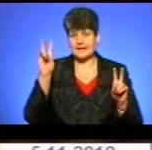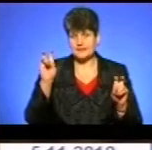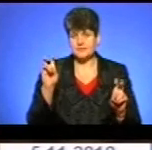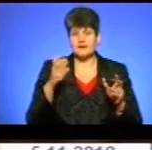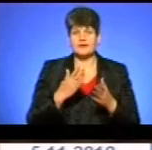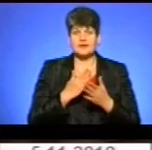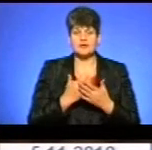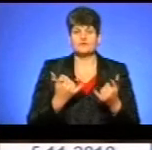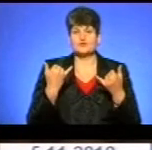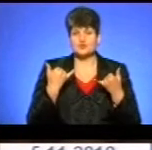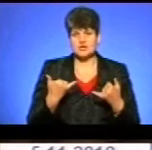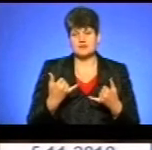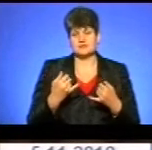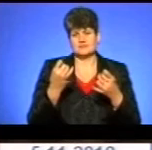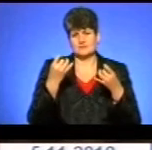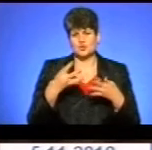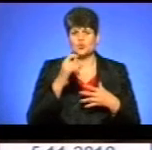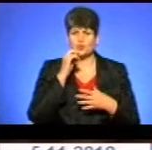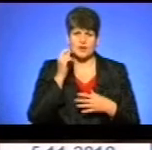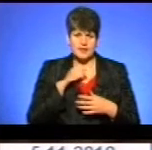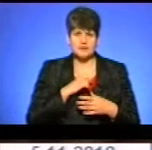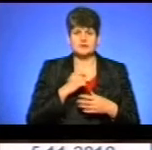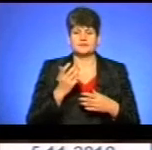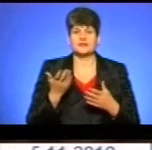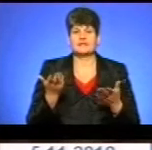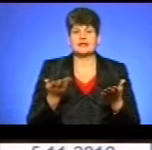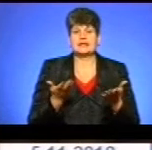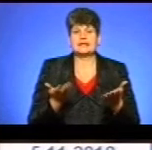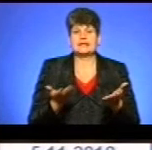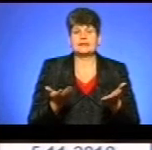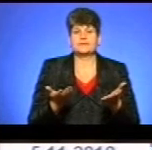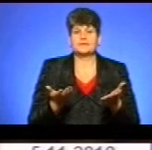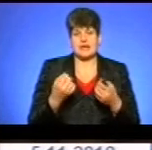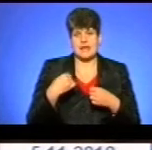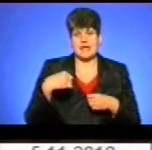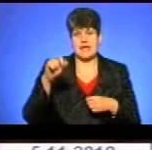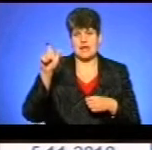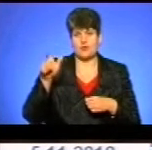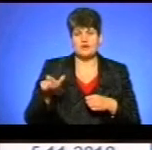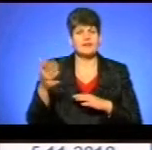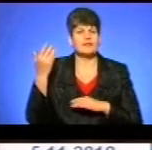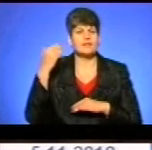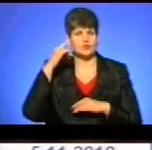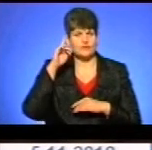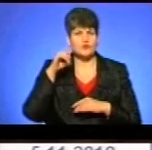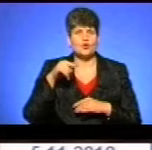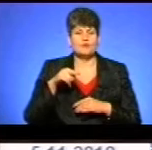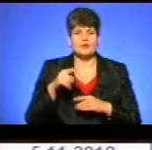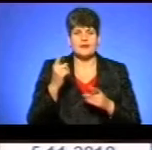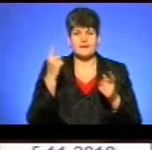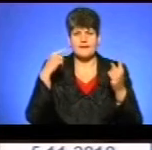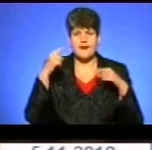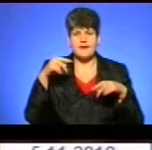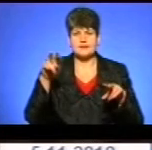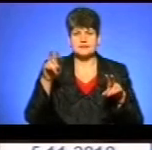в сучасній провінційній Україні, в якій герої давно відомої казки, вони